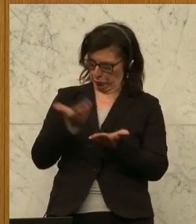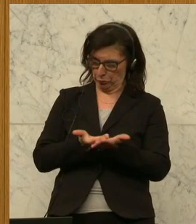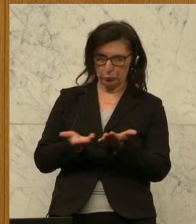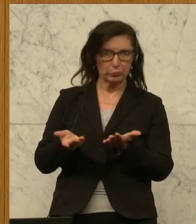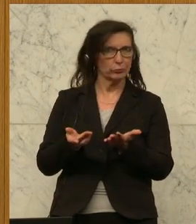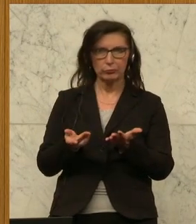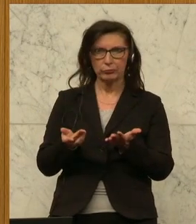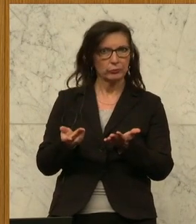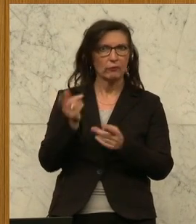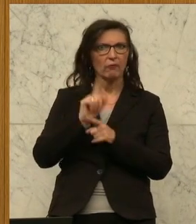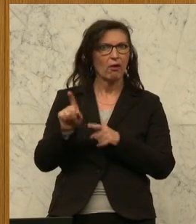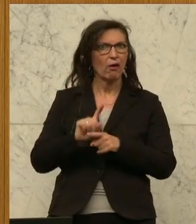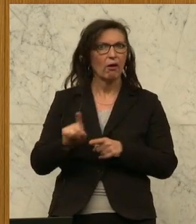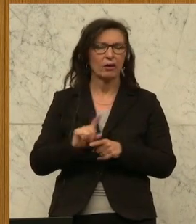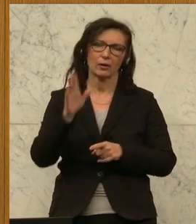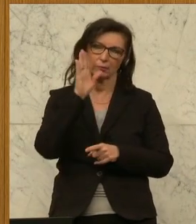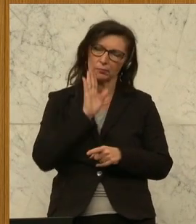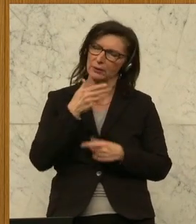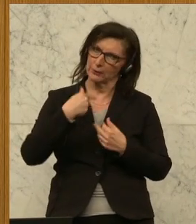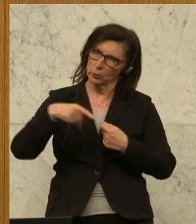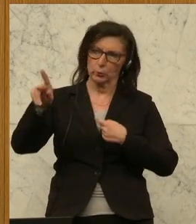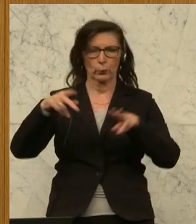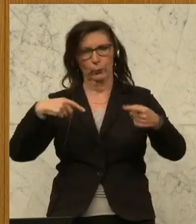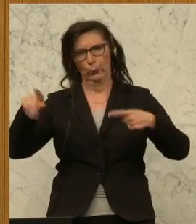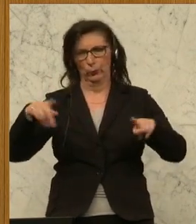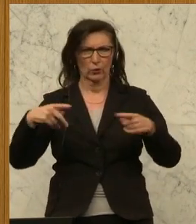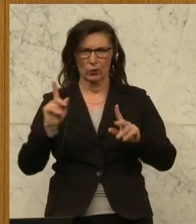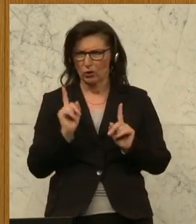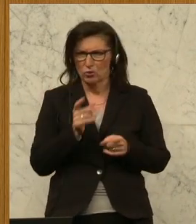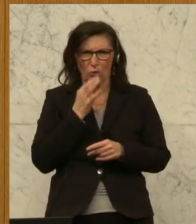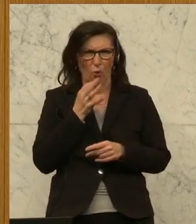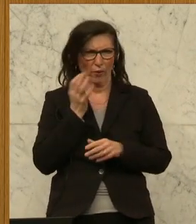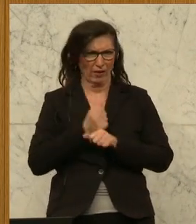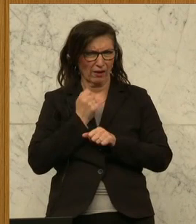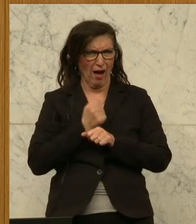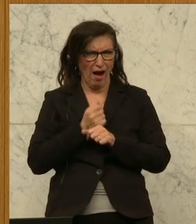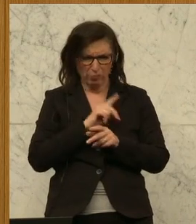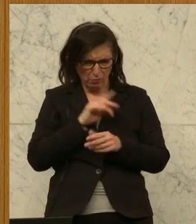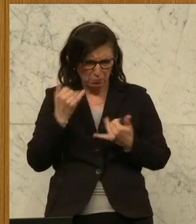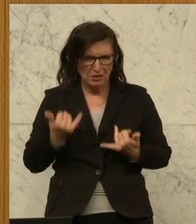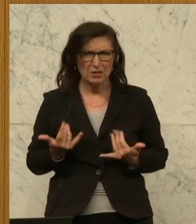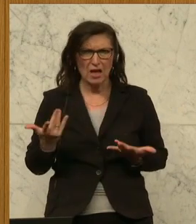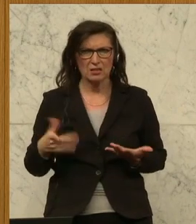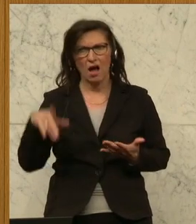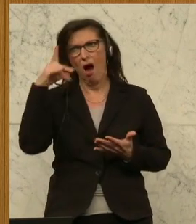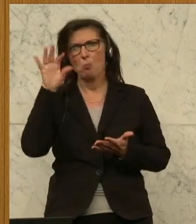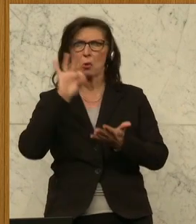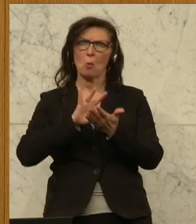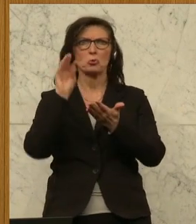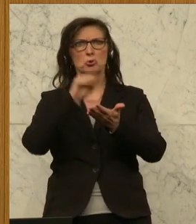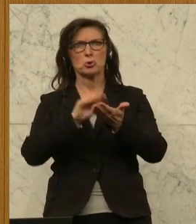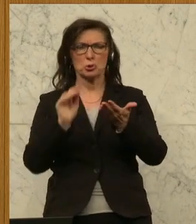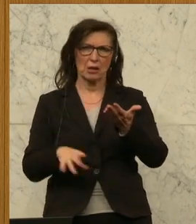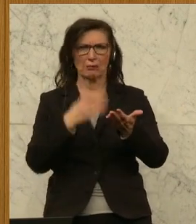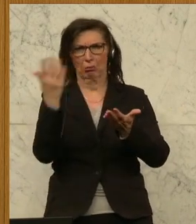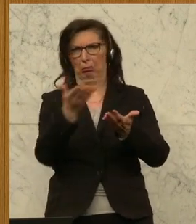mein Appell zurück an den Staat und was Ordentliches, was Vernünftiges machen, weil bis jetzt, glaube ich, ist der Hauptpunkt, der drinnen ist, irgendein